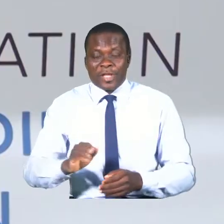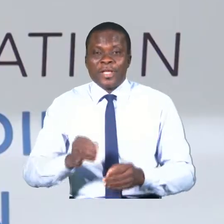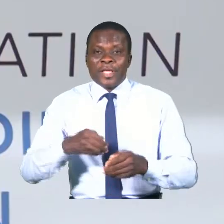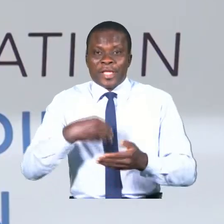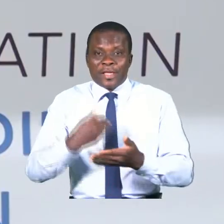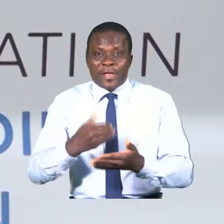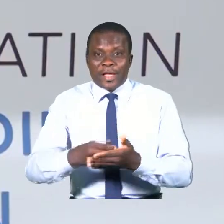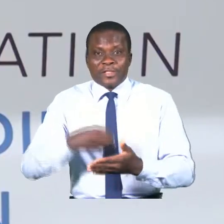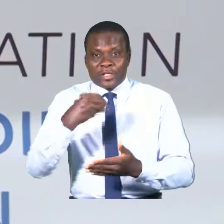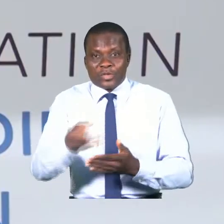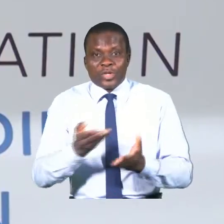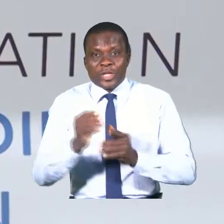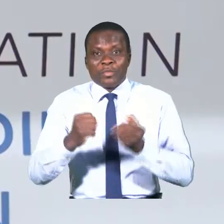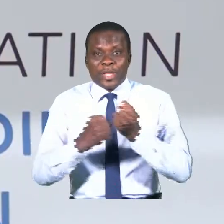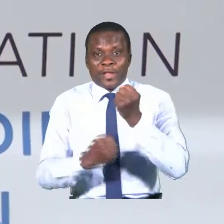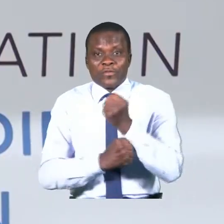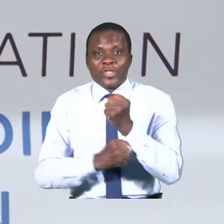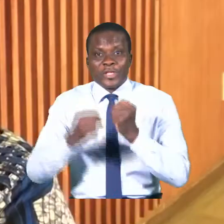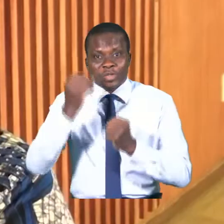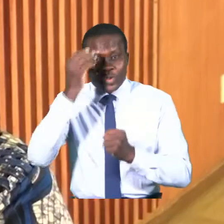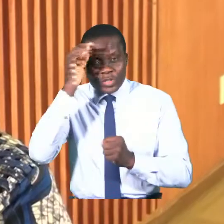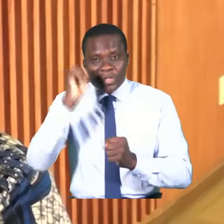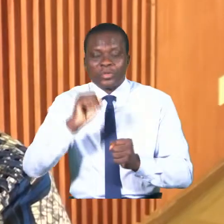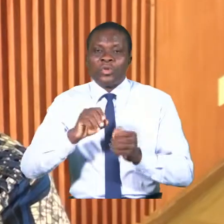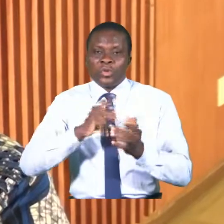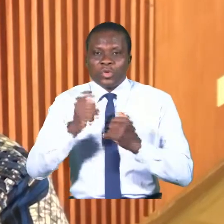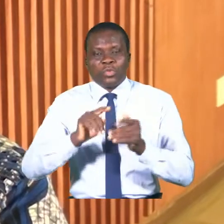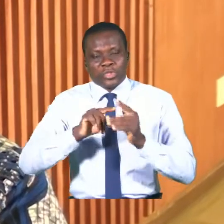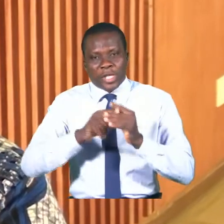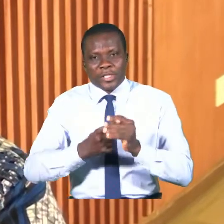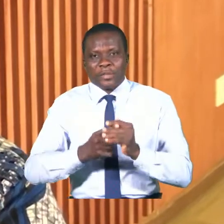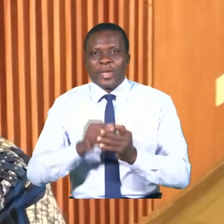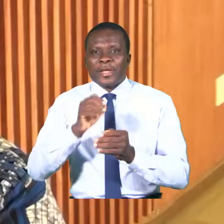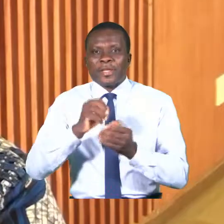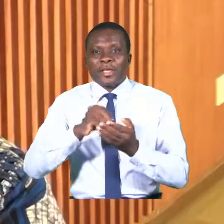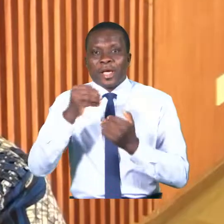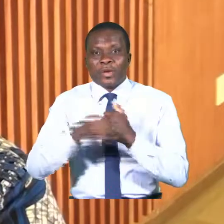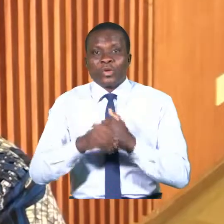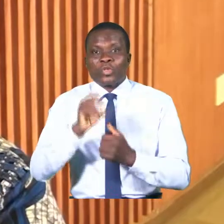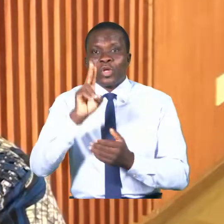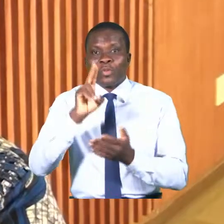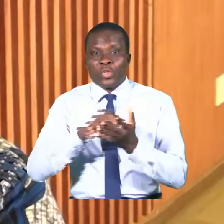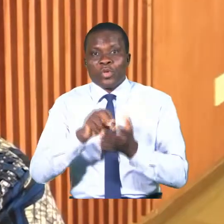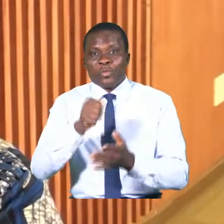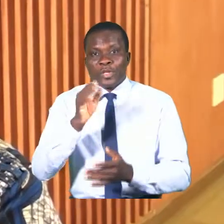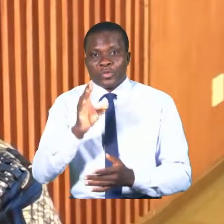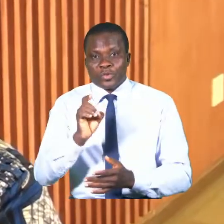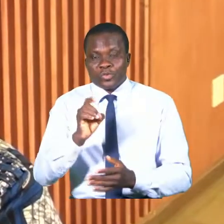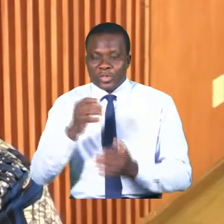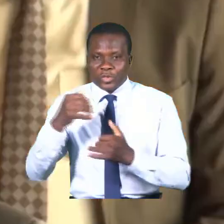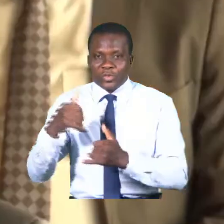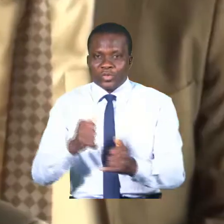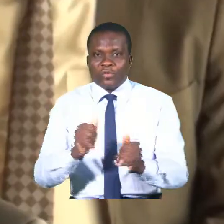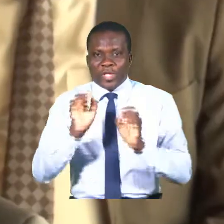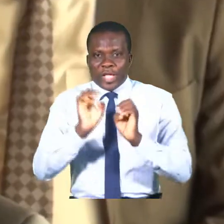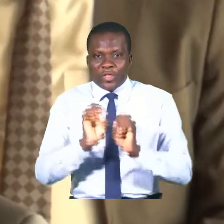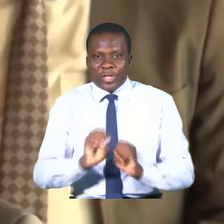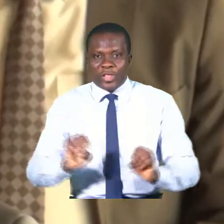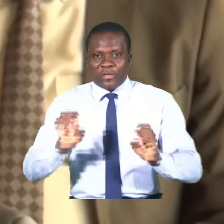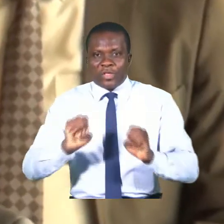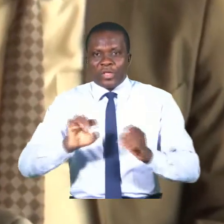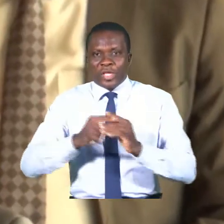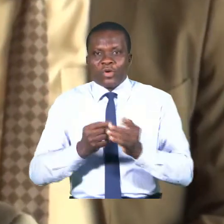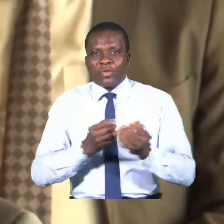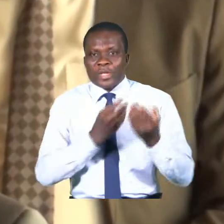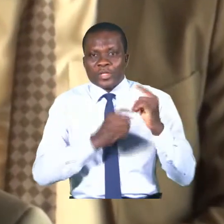Talon, ce projet a démarré en octobre 2018. Son suivi et son évaluation déjà en cours depuis mars